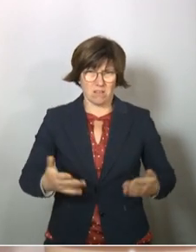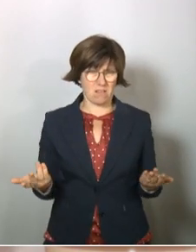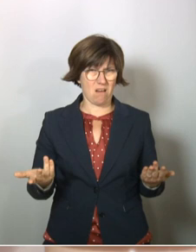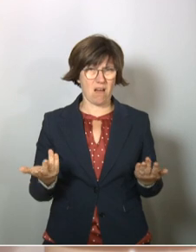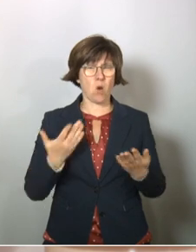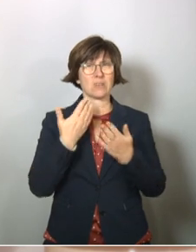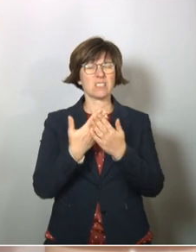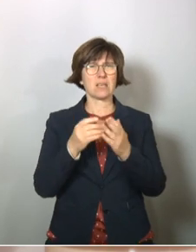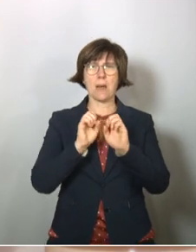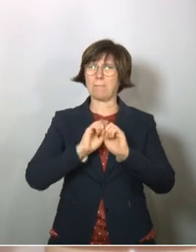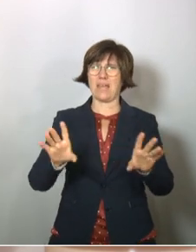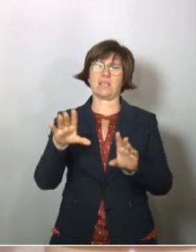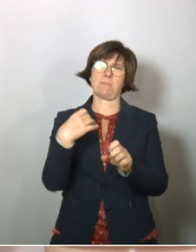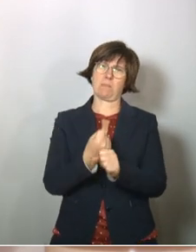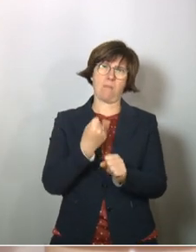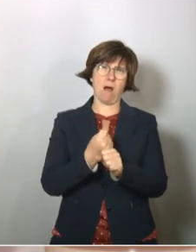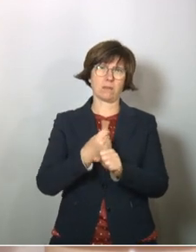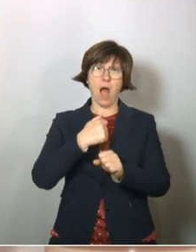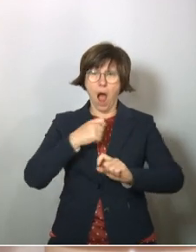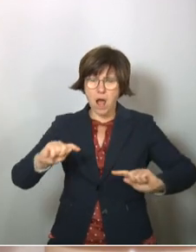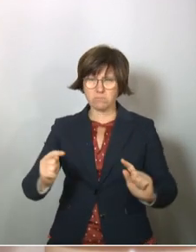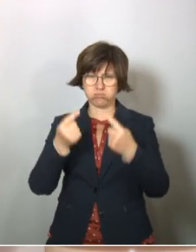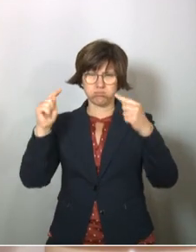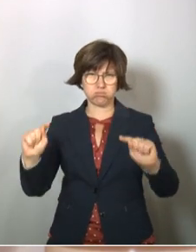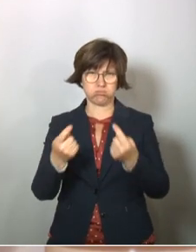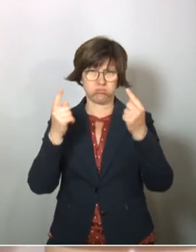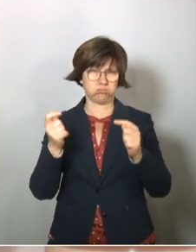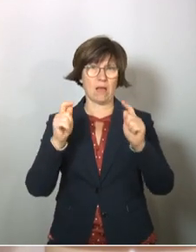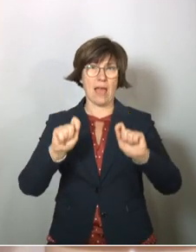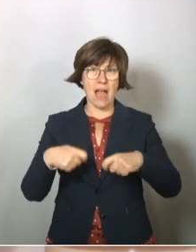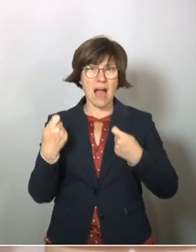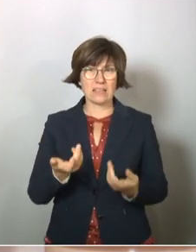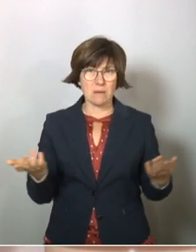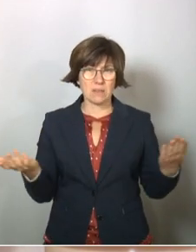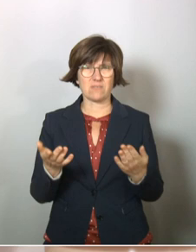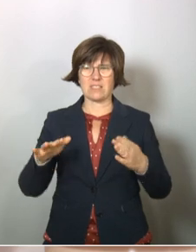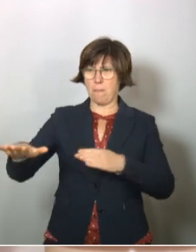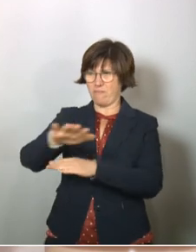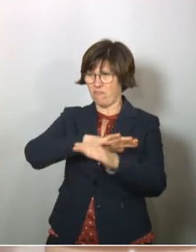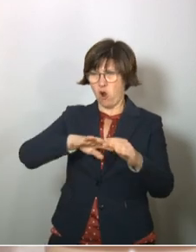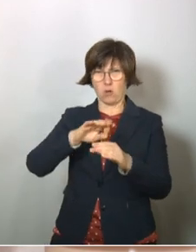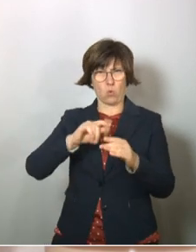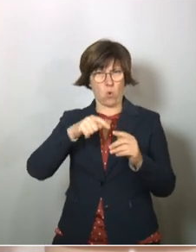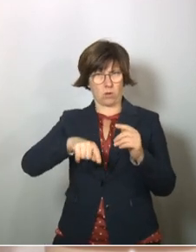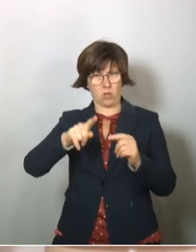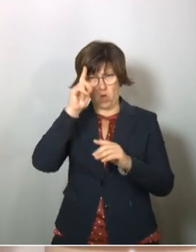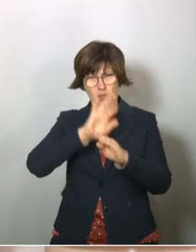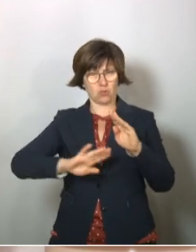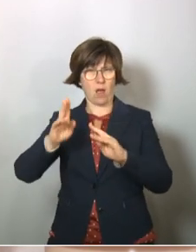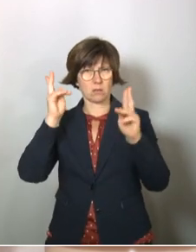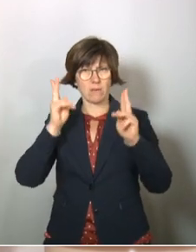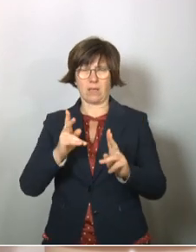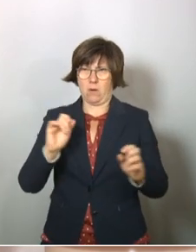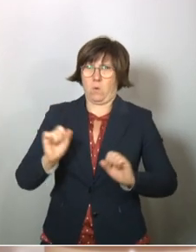Und dieses haben die Medien mitgemacht. Die Angstschürerei hat dazu geführt, dass die Bevölkerung in diesem Land tatsächlich